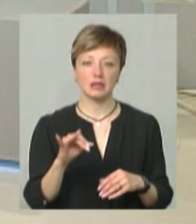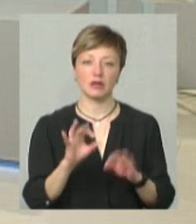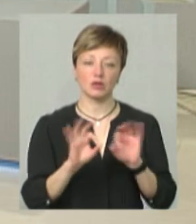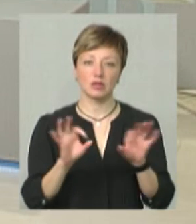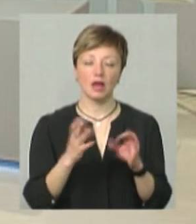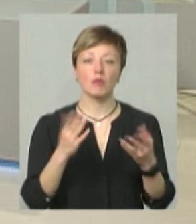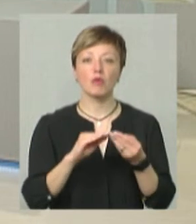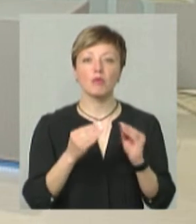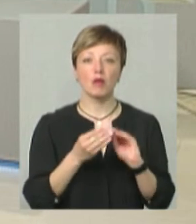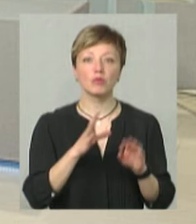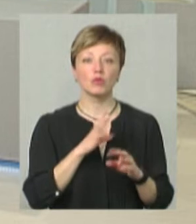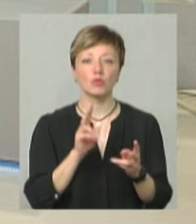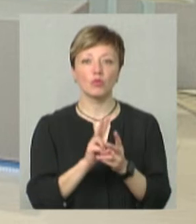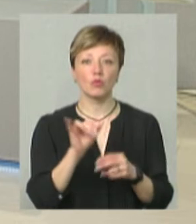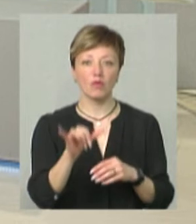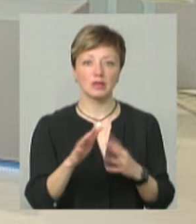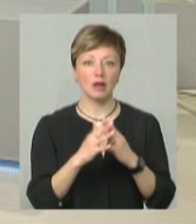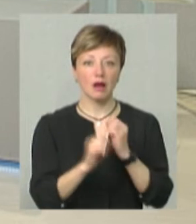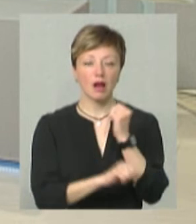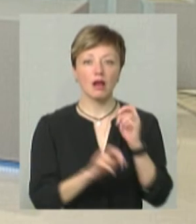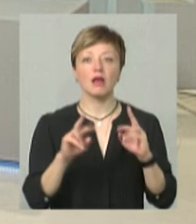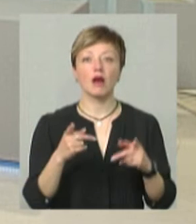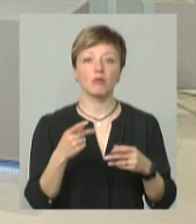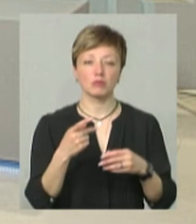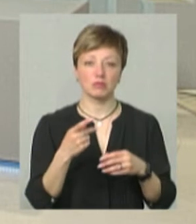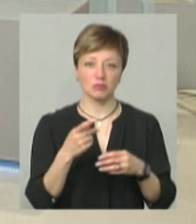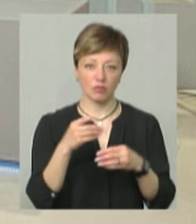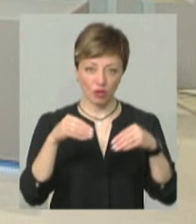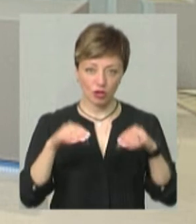викликами стикались аграрії, і як їх долали?